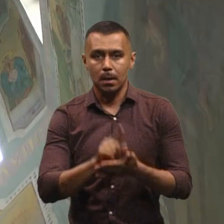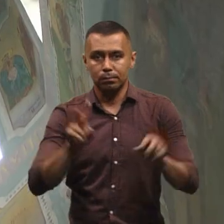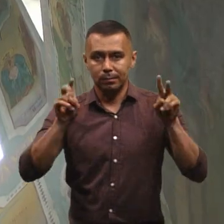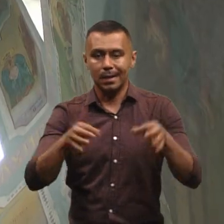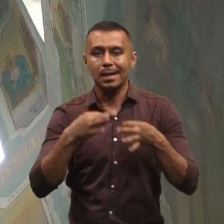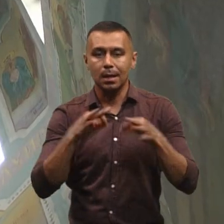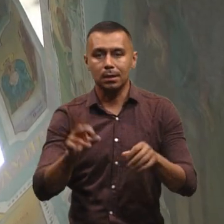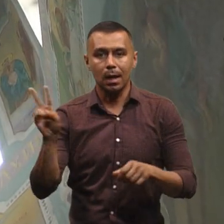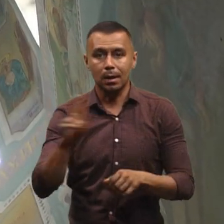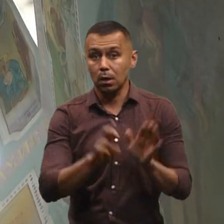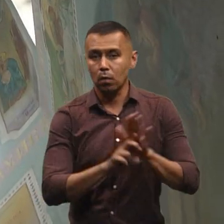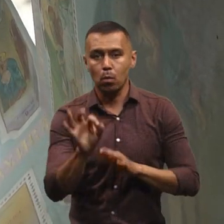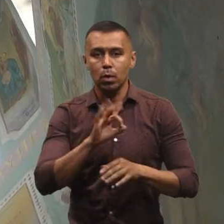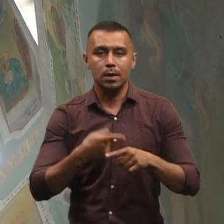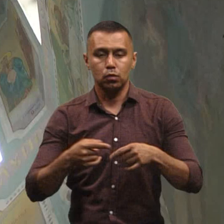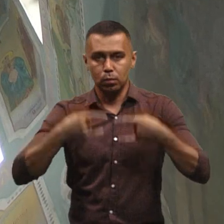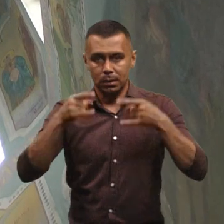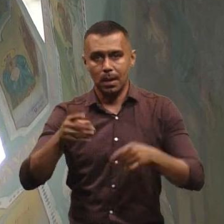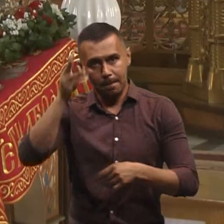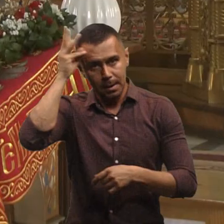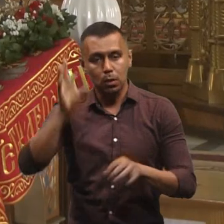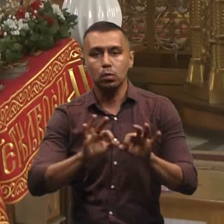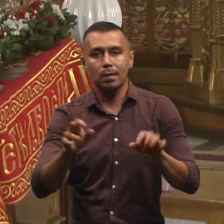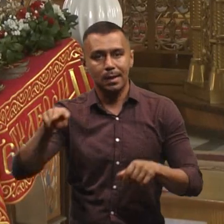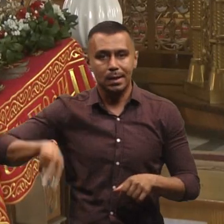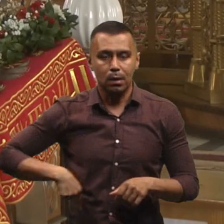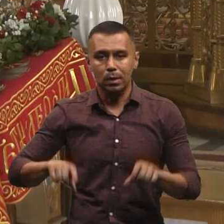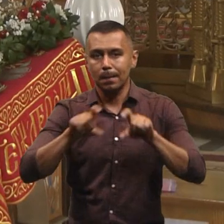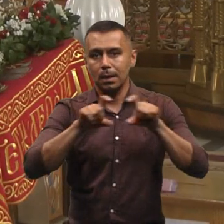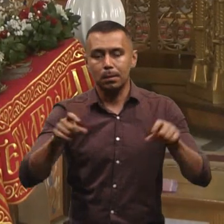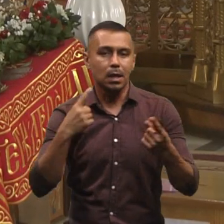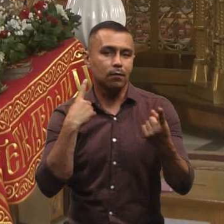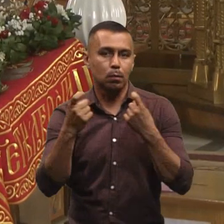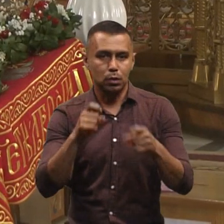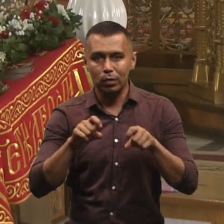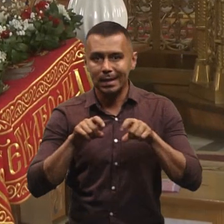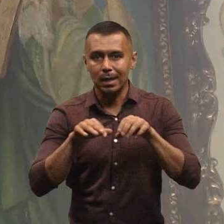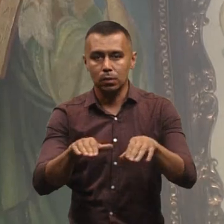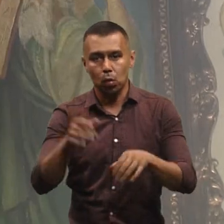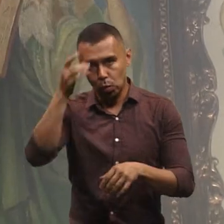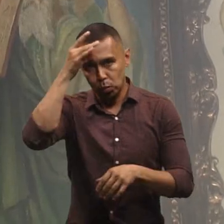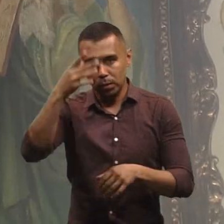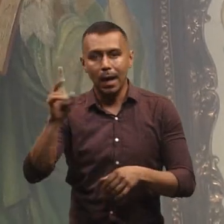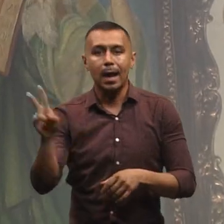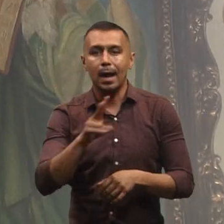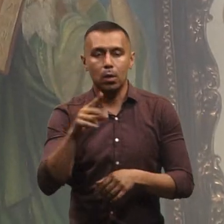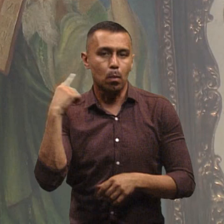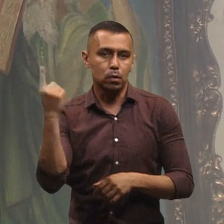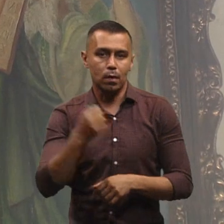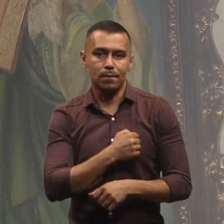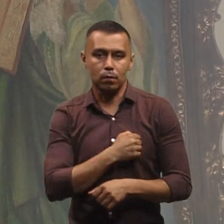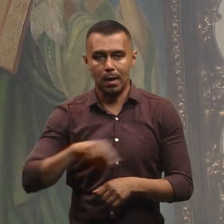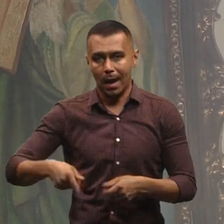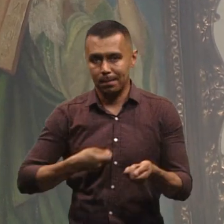незалежних церков. Про це Суспільному Хмельницькій розповіла директорка департаменту інформаційної діяльності, культури та релігій обласної